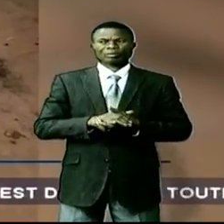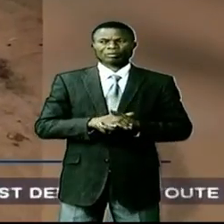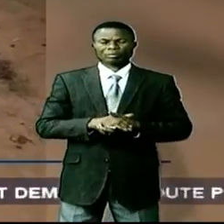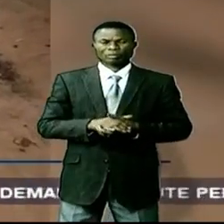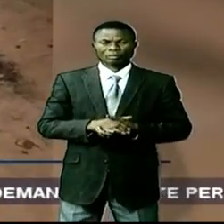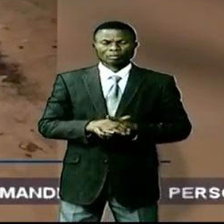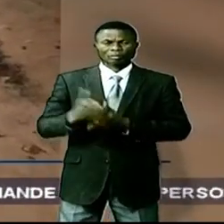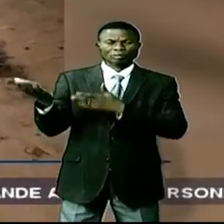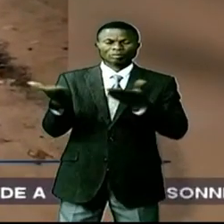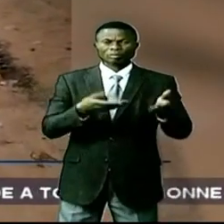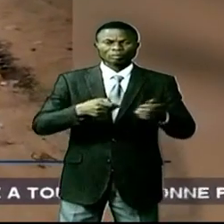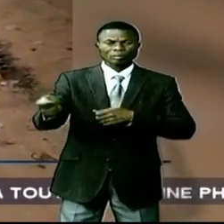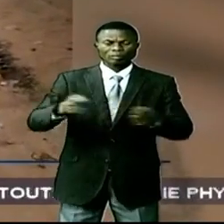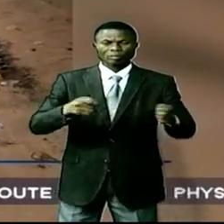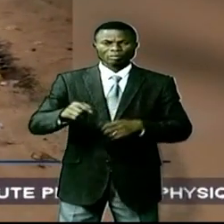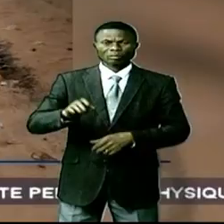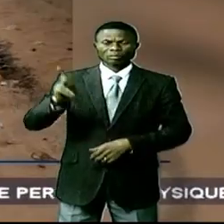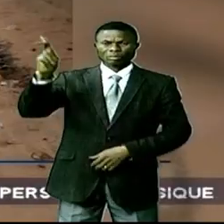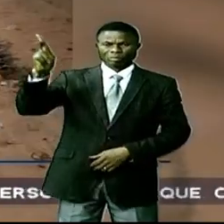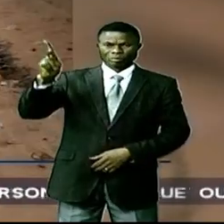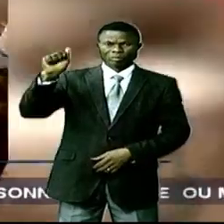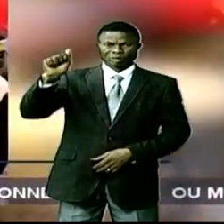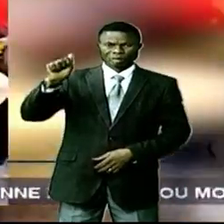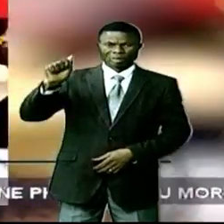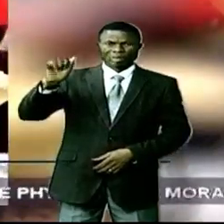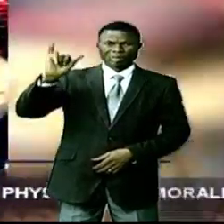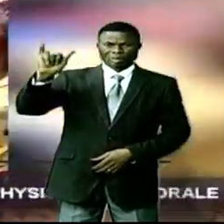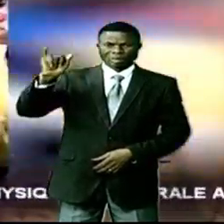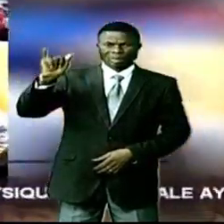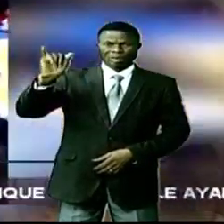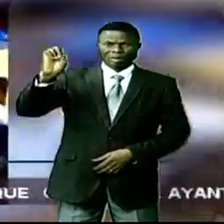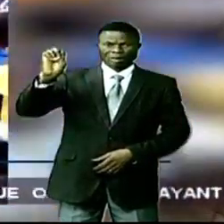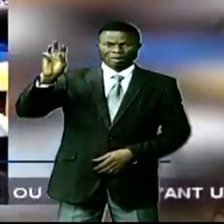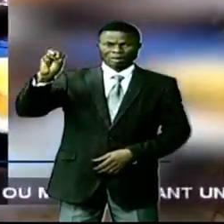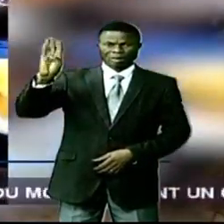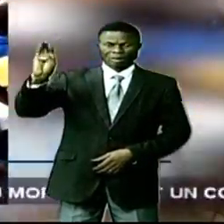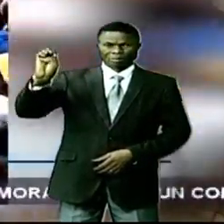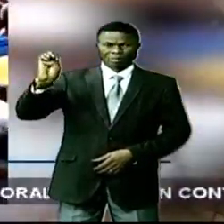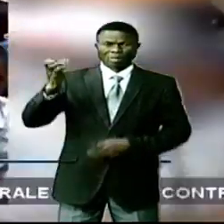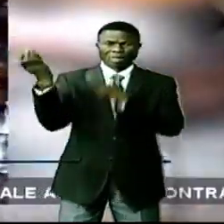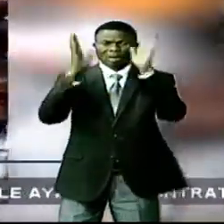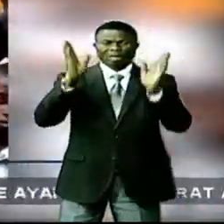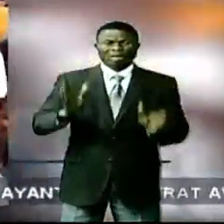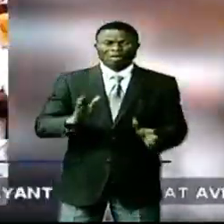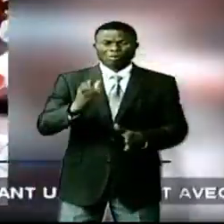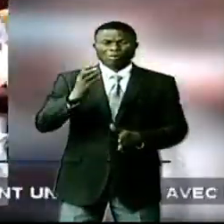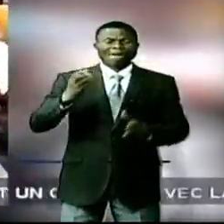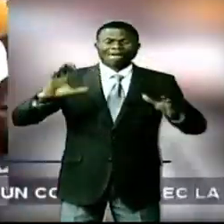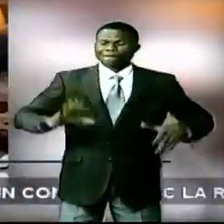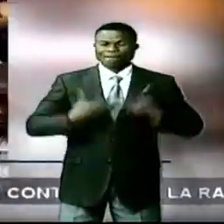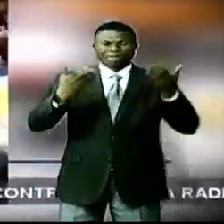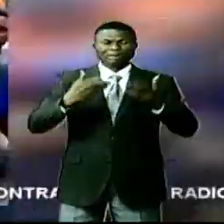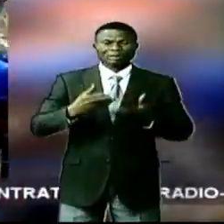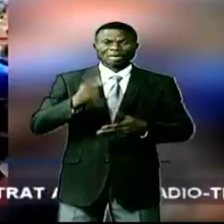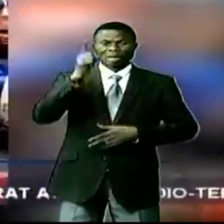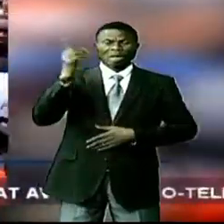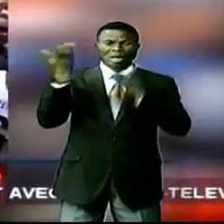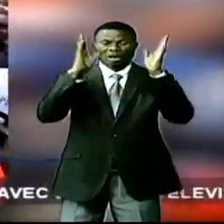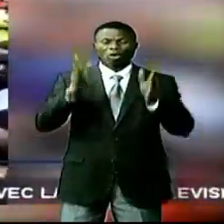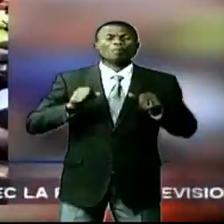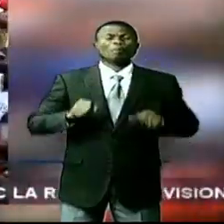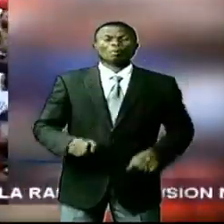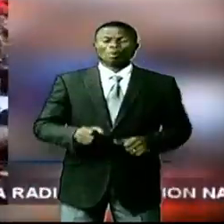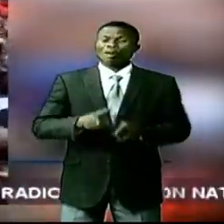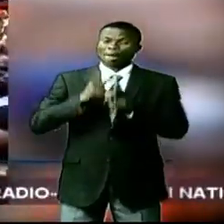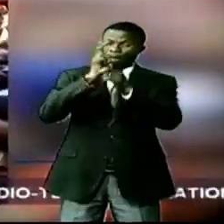Le marché de Kaimba paralysé, les commerçants sont révoltés. Un de leurs a été tué par balle. Tout est parti, selon